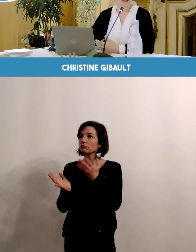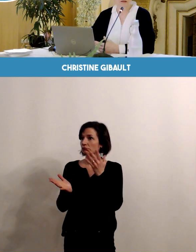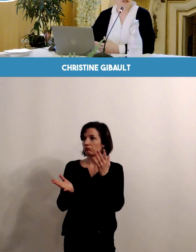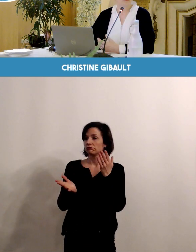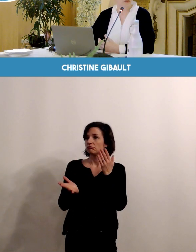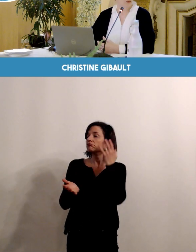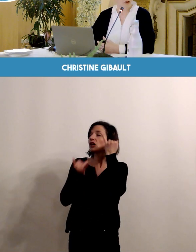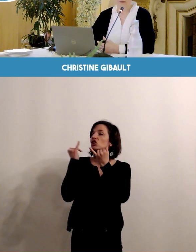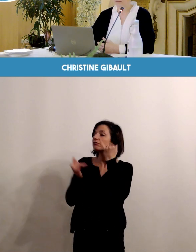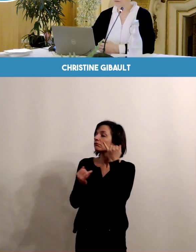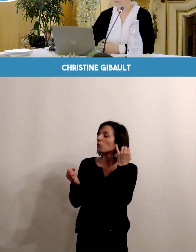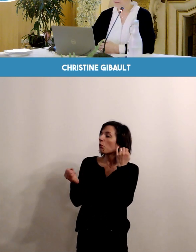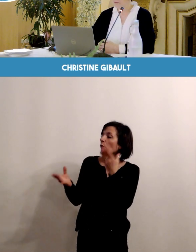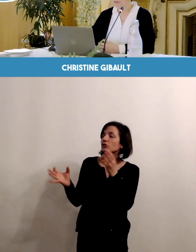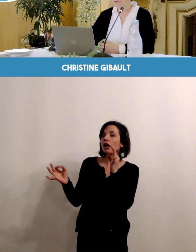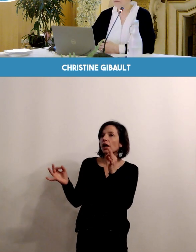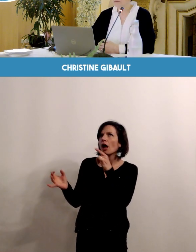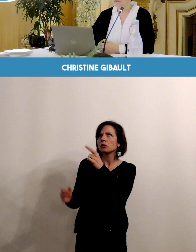temps essentiel pour moi.